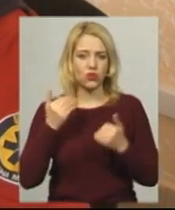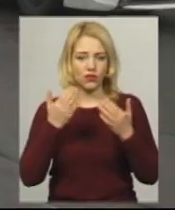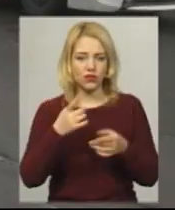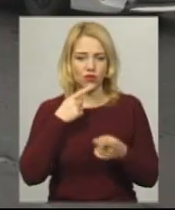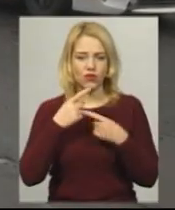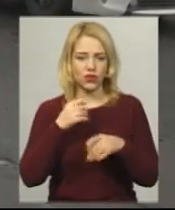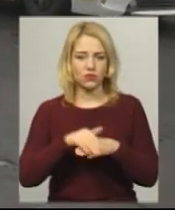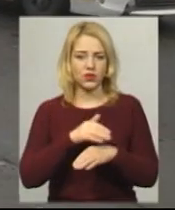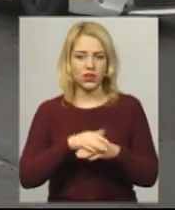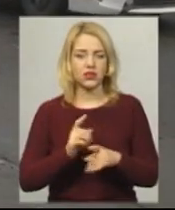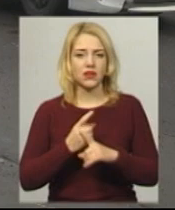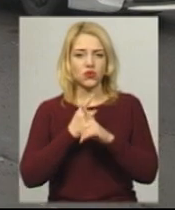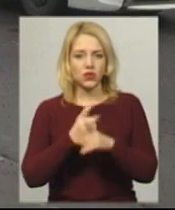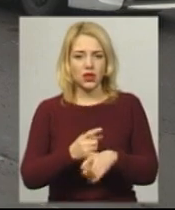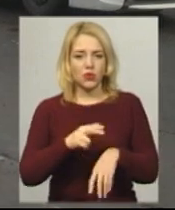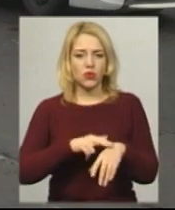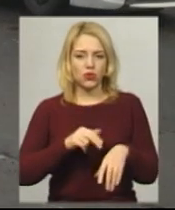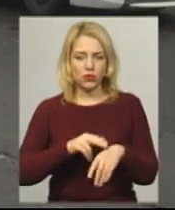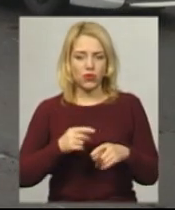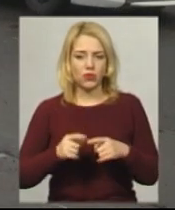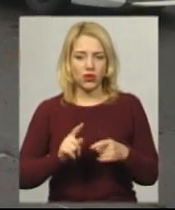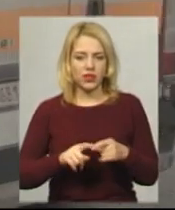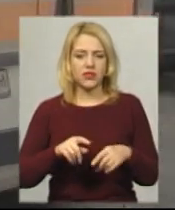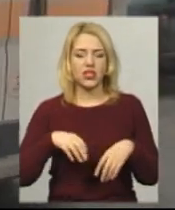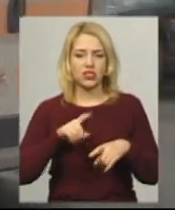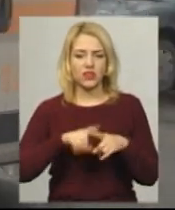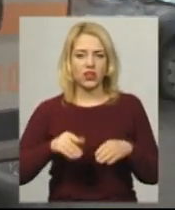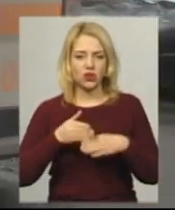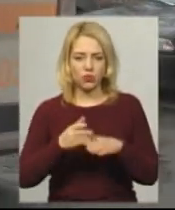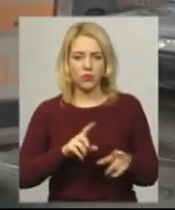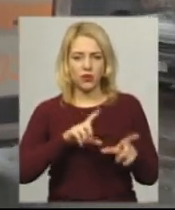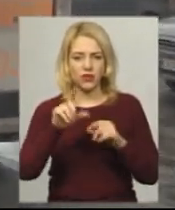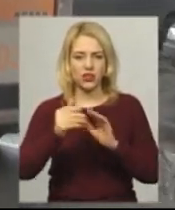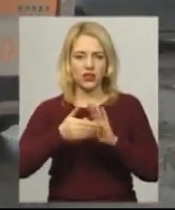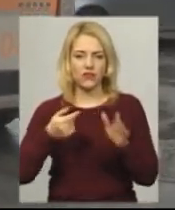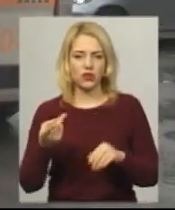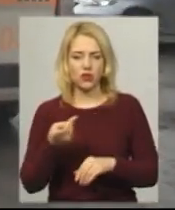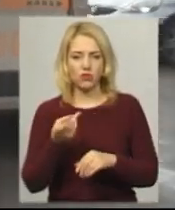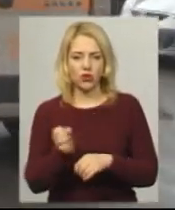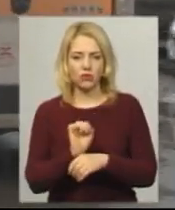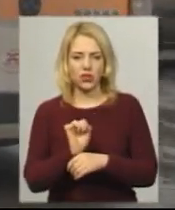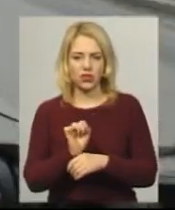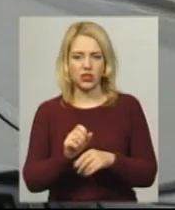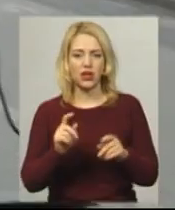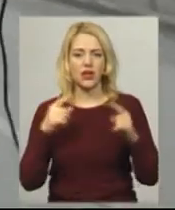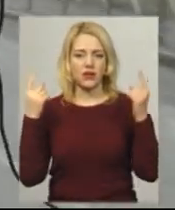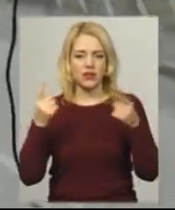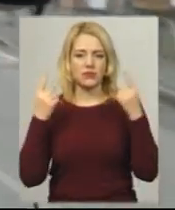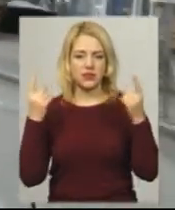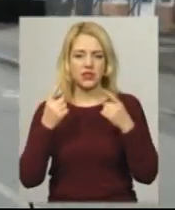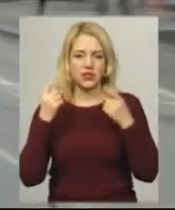У супроводі патрульної поліції автомобіль швидкої допомоги виїжджає на виклик. В обох машинах вімкнені спецсигнали.